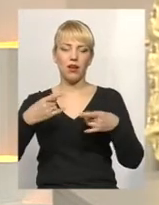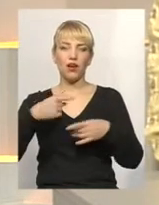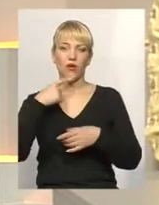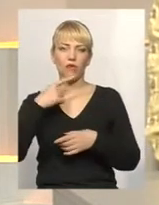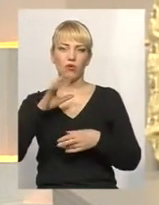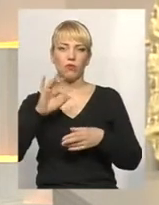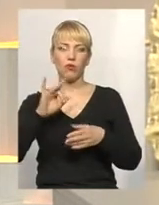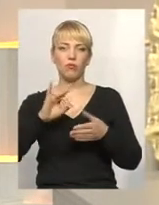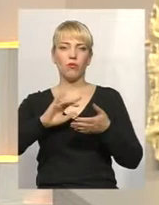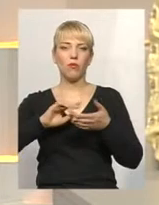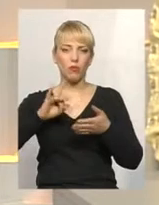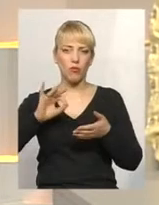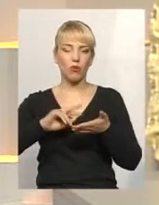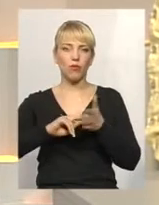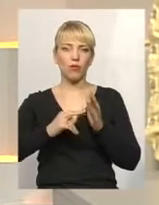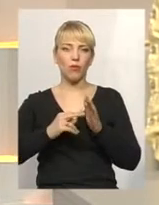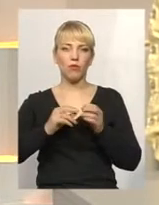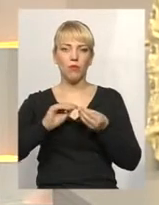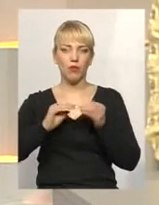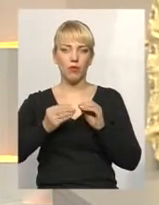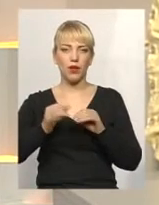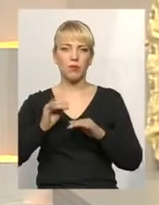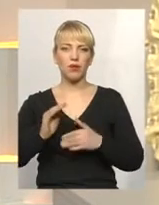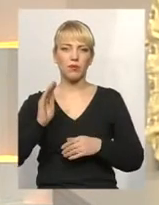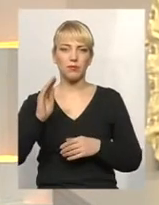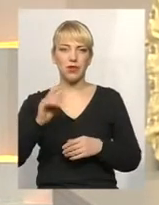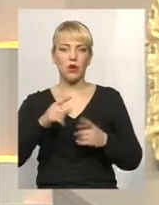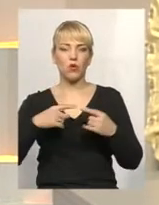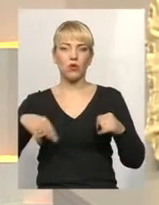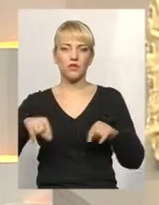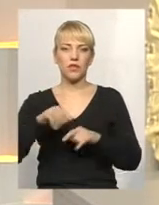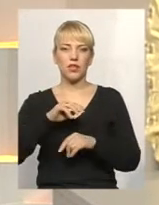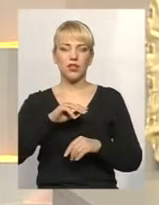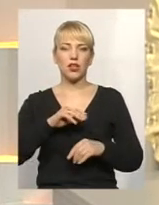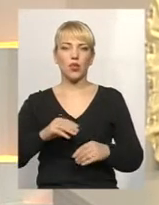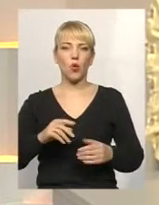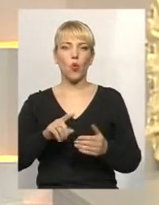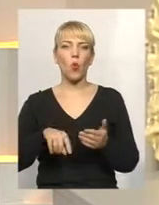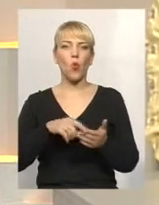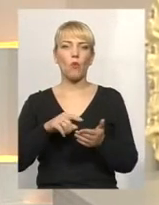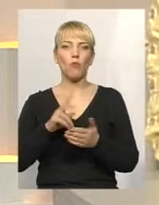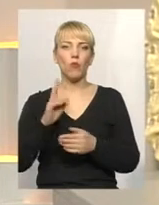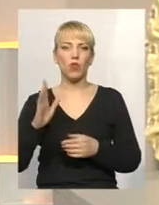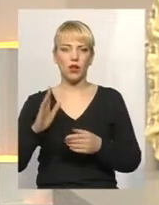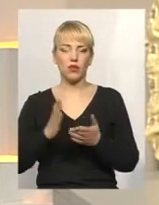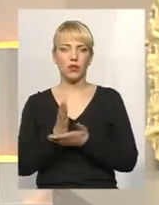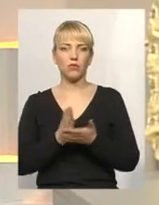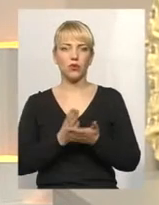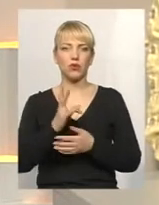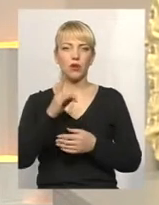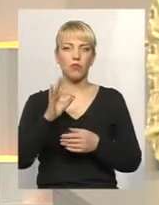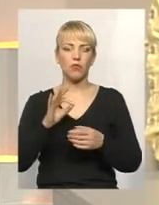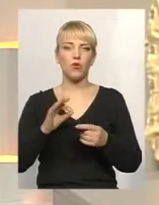проблеми та перспективи сфери житлово-комунальних послуг, про переваги і підводні камені у